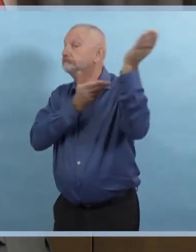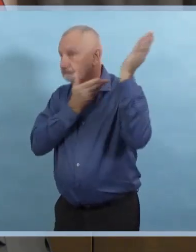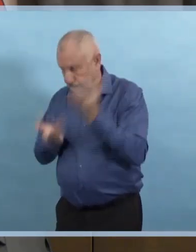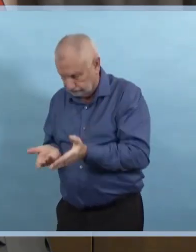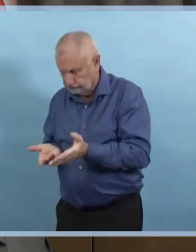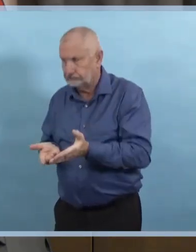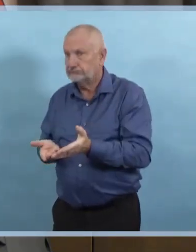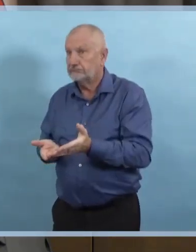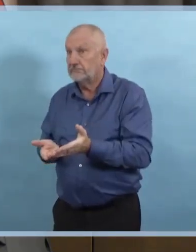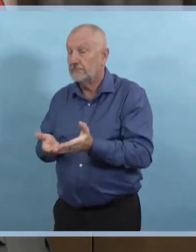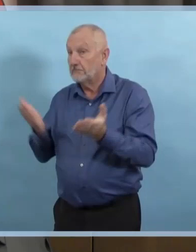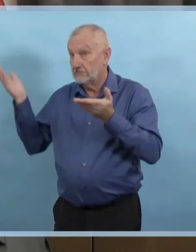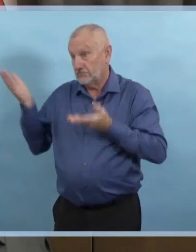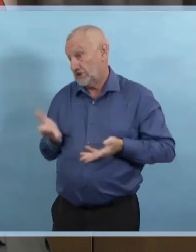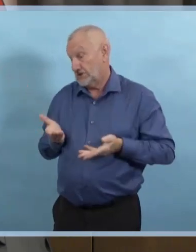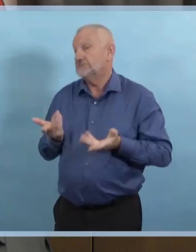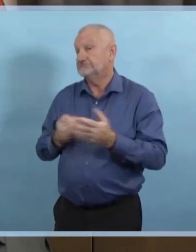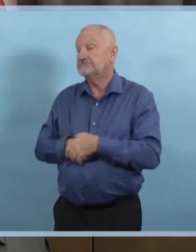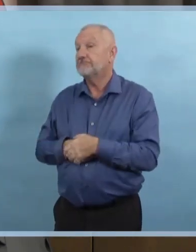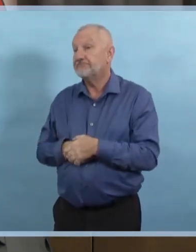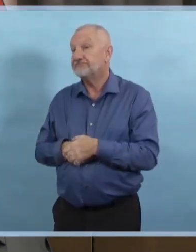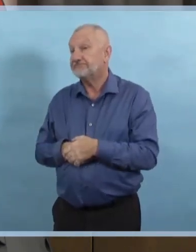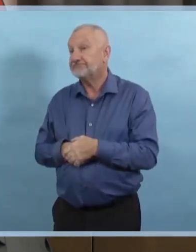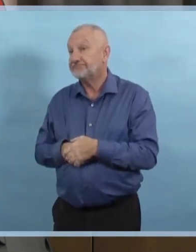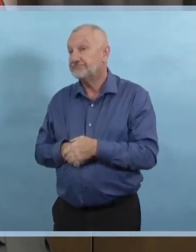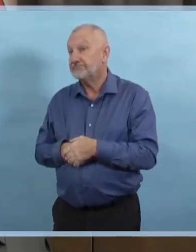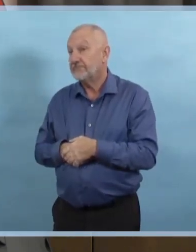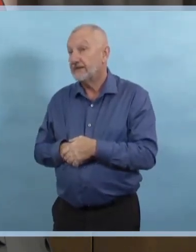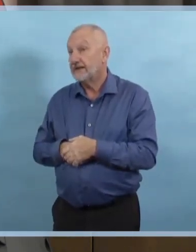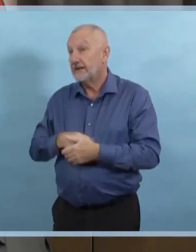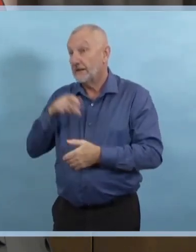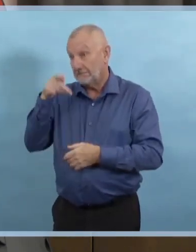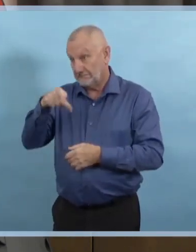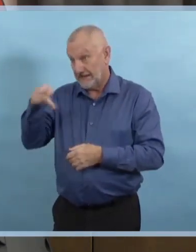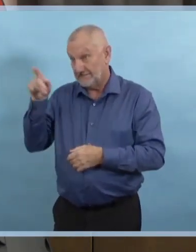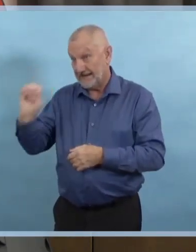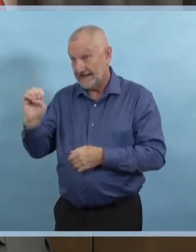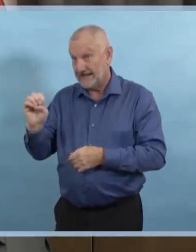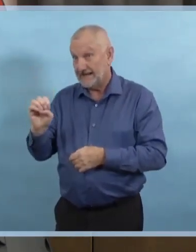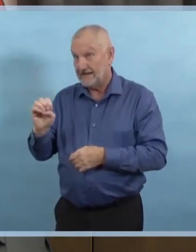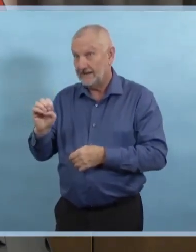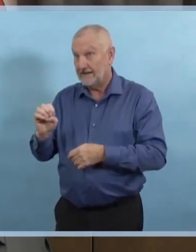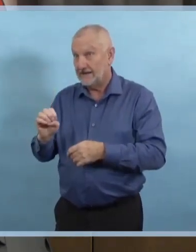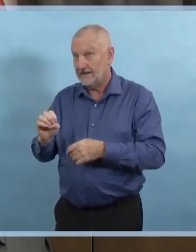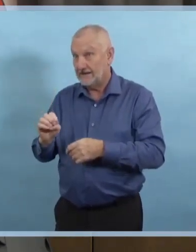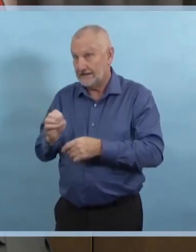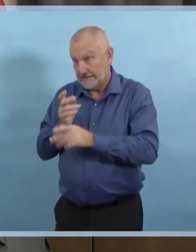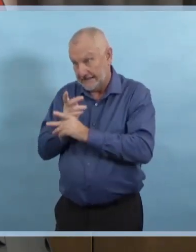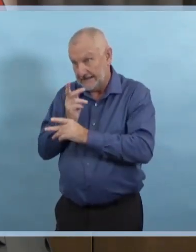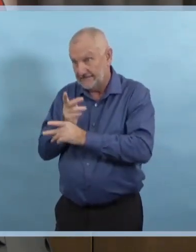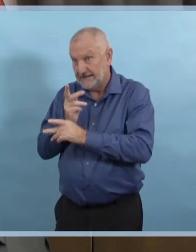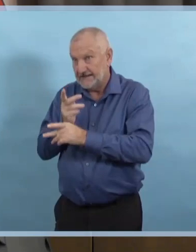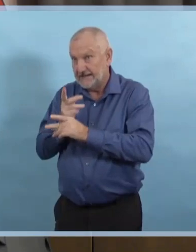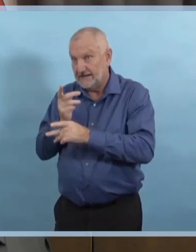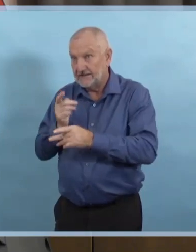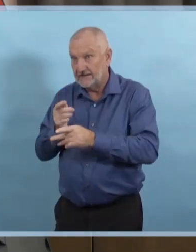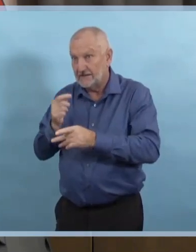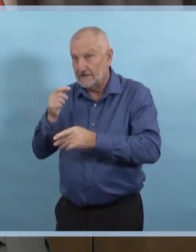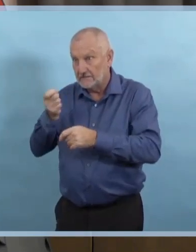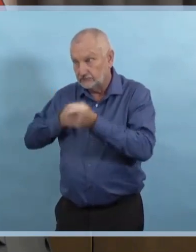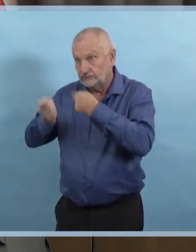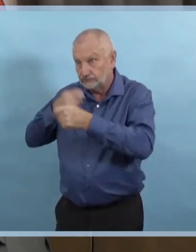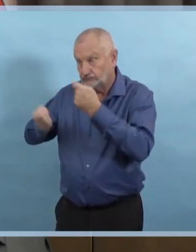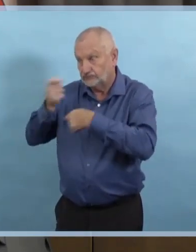équipement est continuellement rempli et solidifié et nous évaluons constamment